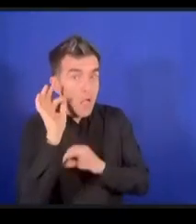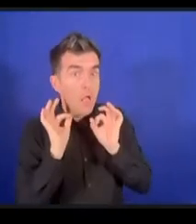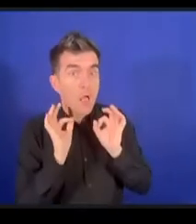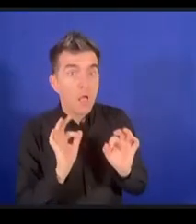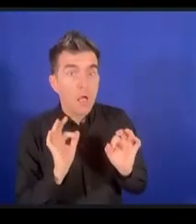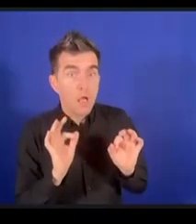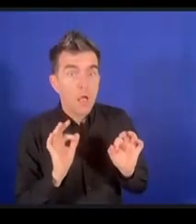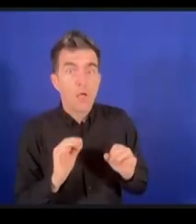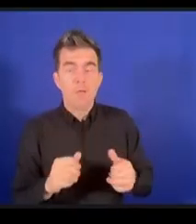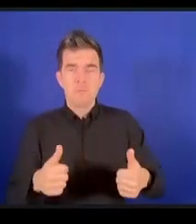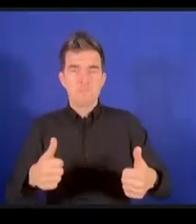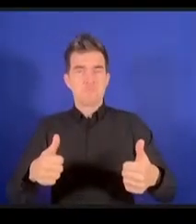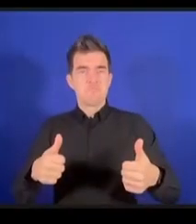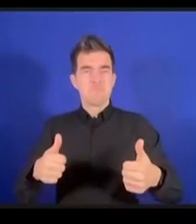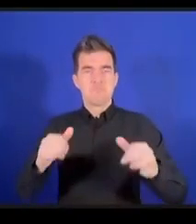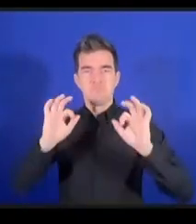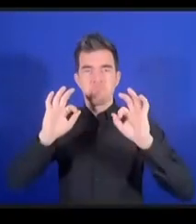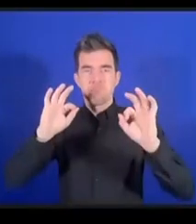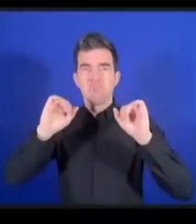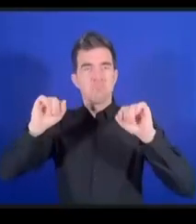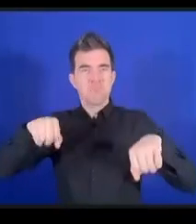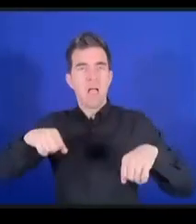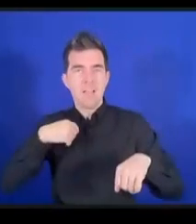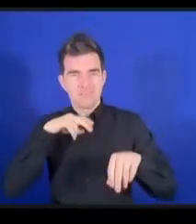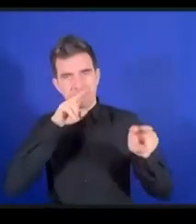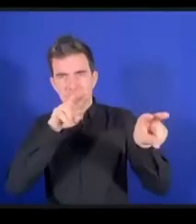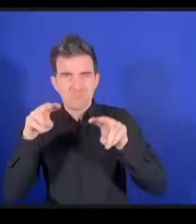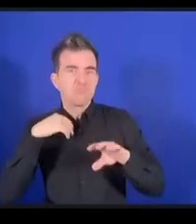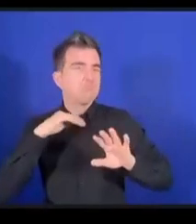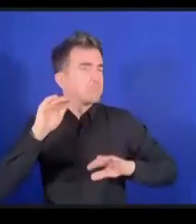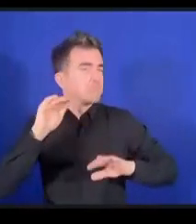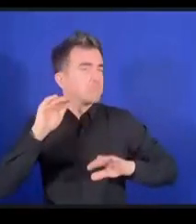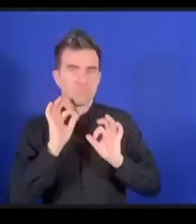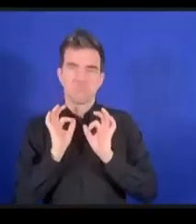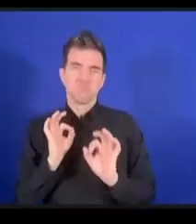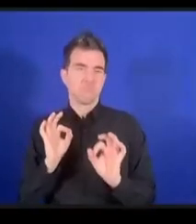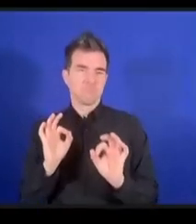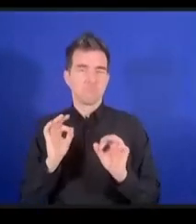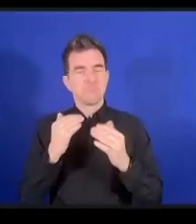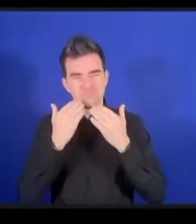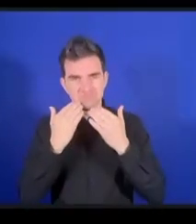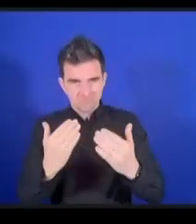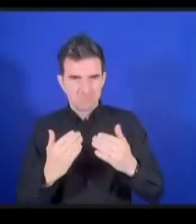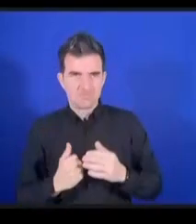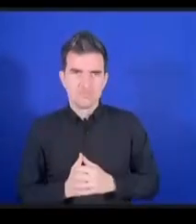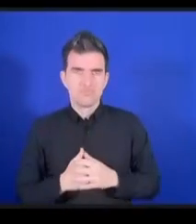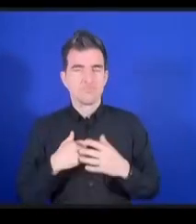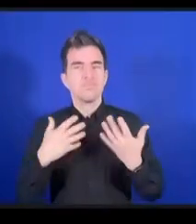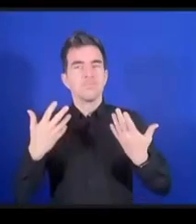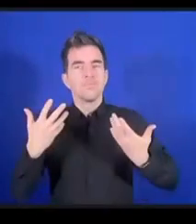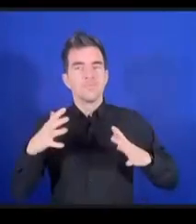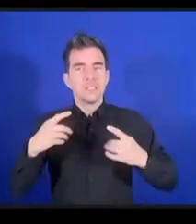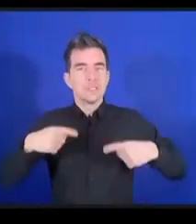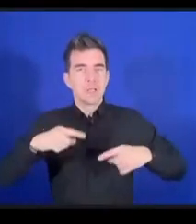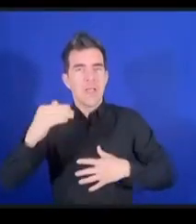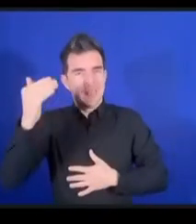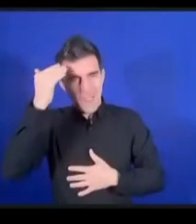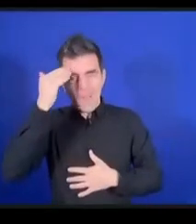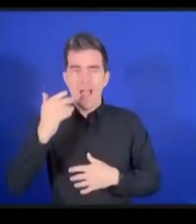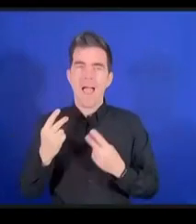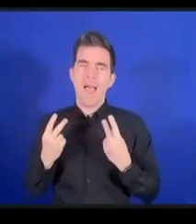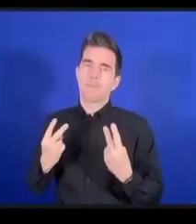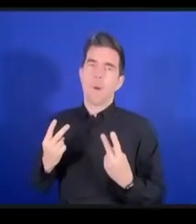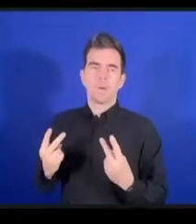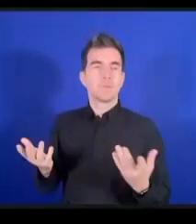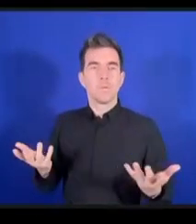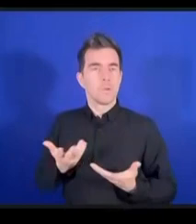entendons et nous vous voyons également. Merci. Alors, nous avons entendu parler de l'ouverture et